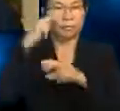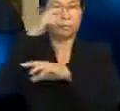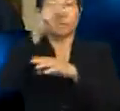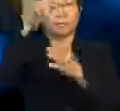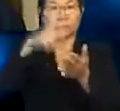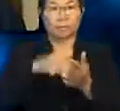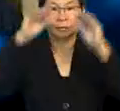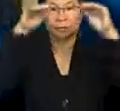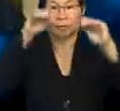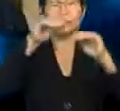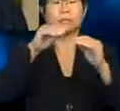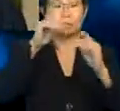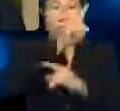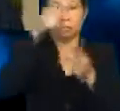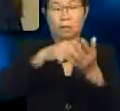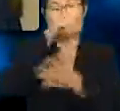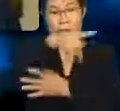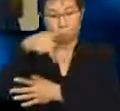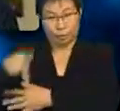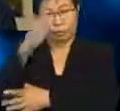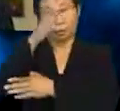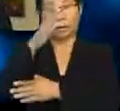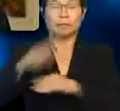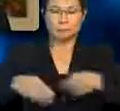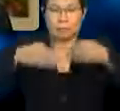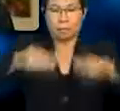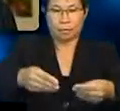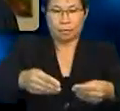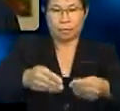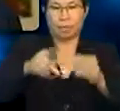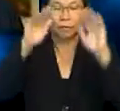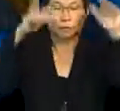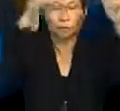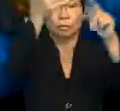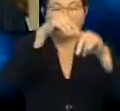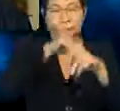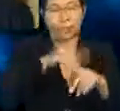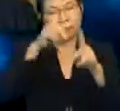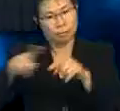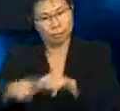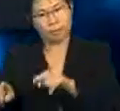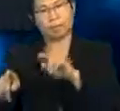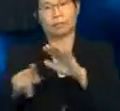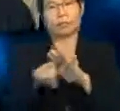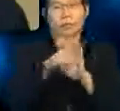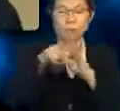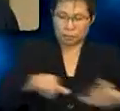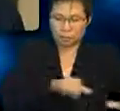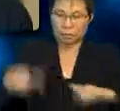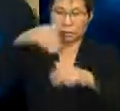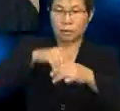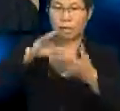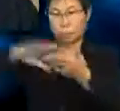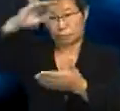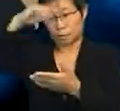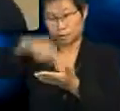lagi pengajaran dan pembelajaran yang akan memberikan tumpuan kepada pelbagai kecerdasan. Dalam pelajaran